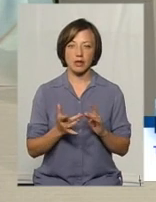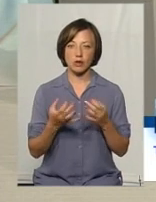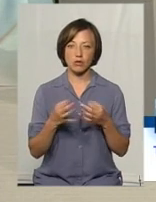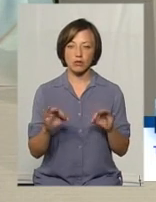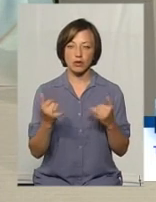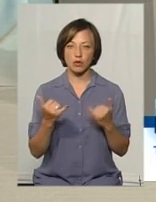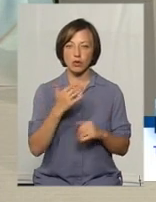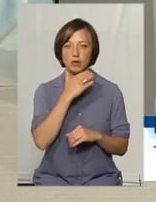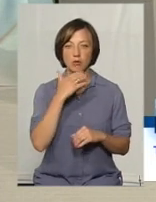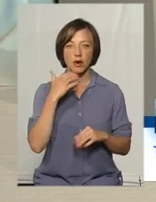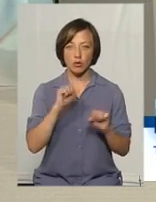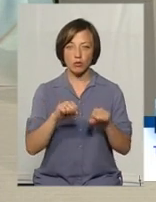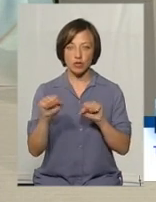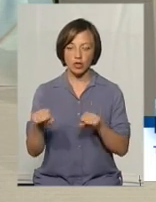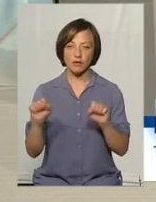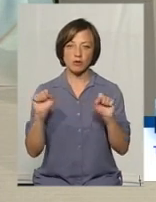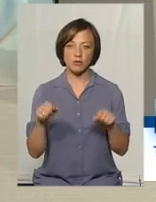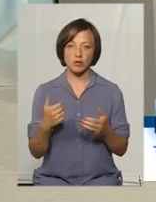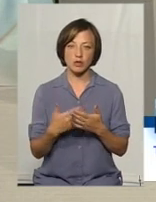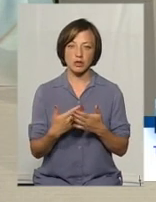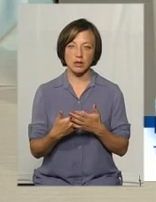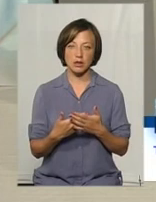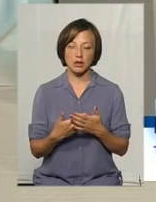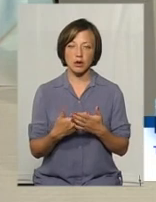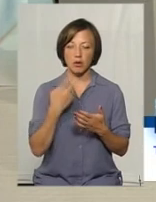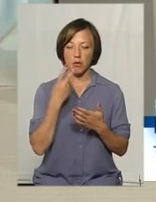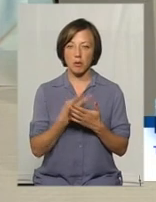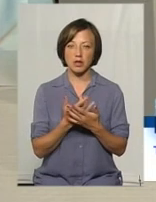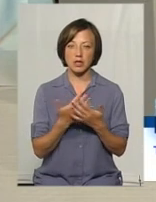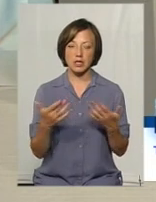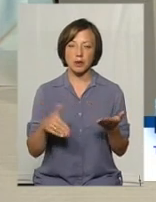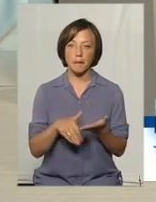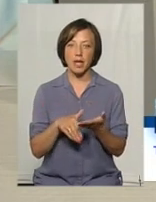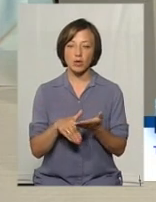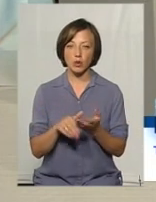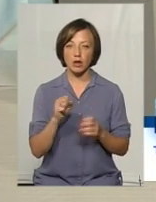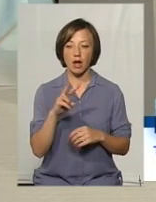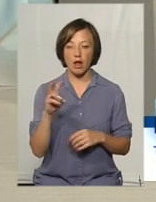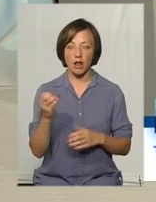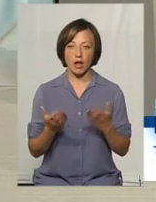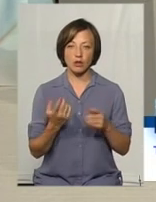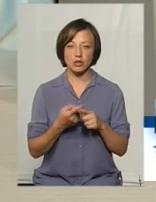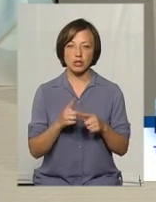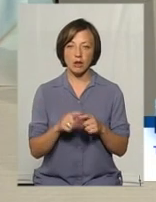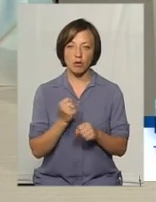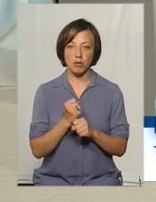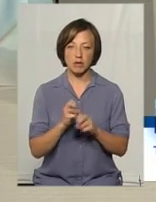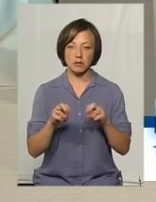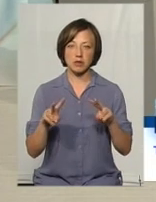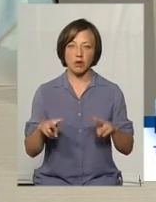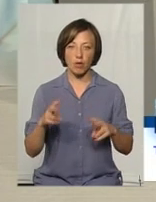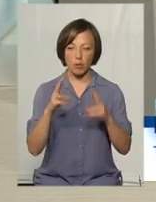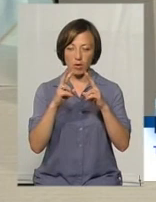багато можливостей, так, і можна побачити різні методики, але все ж таки, якщо це буде робити фахівець і